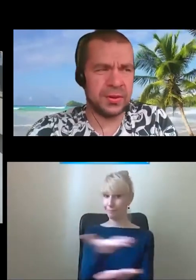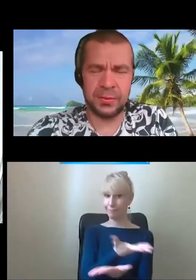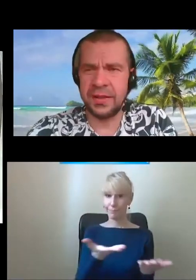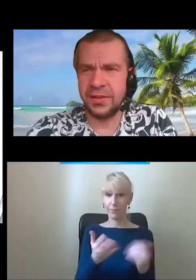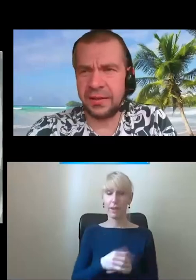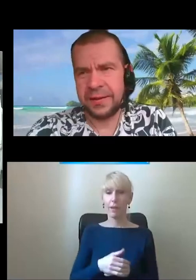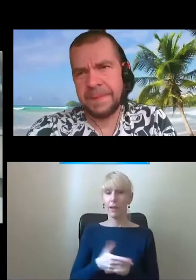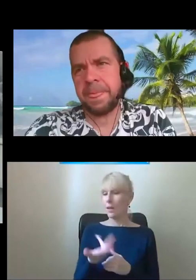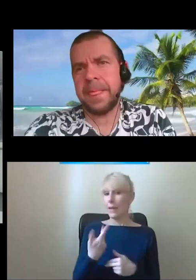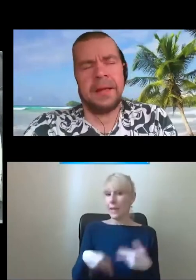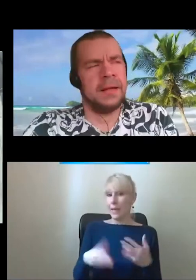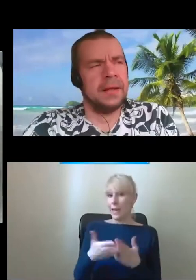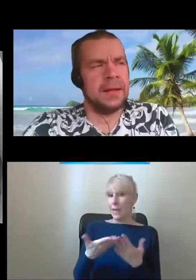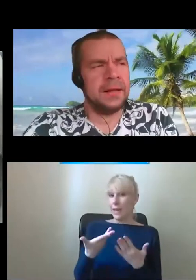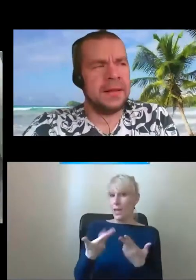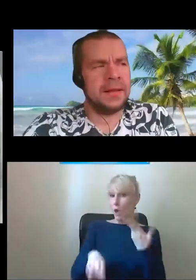oczekuję odpowiedzi na nie.